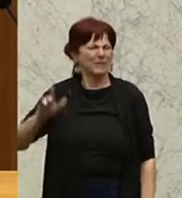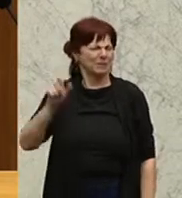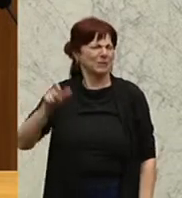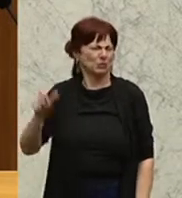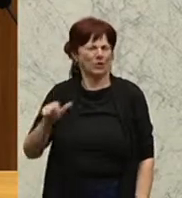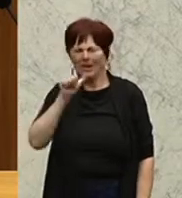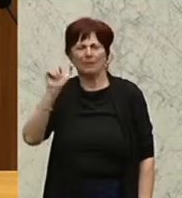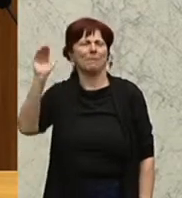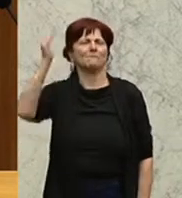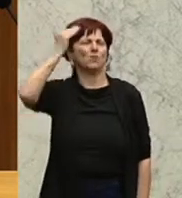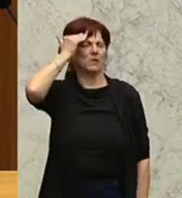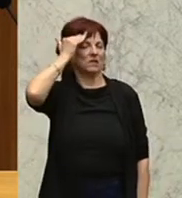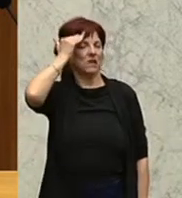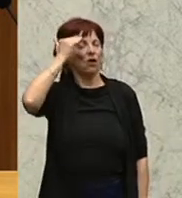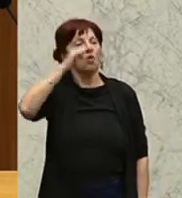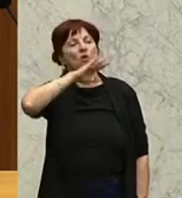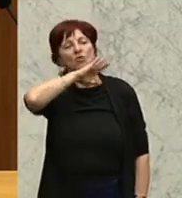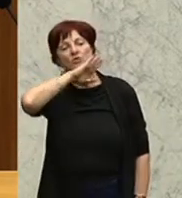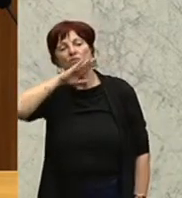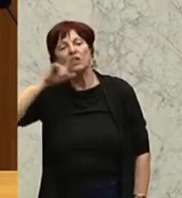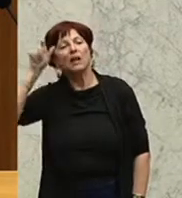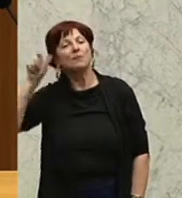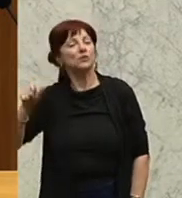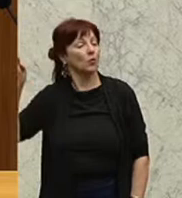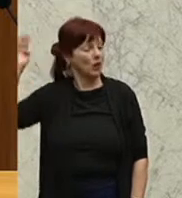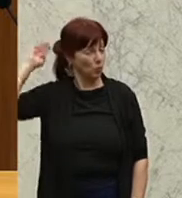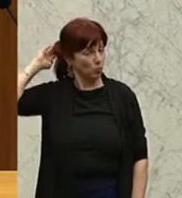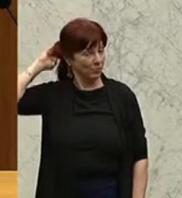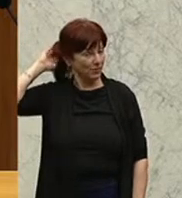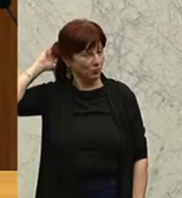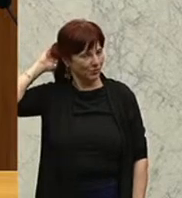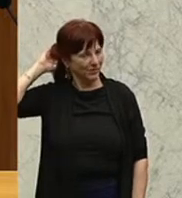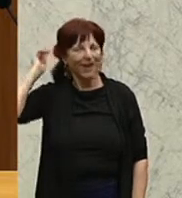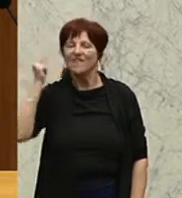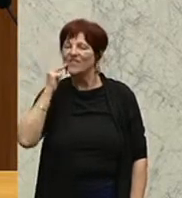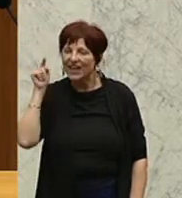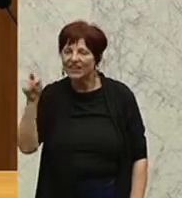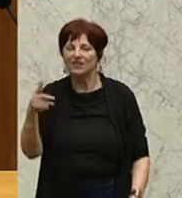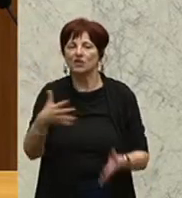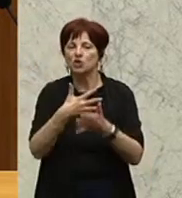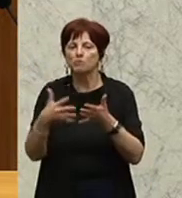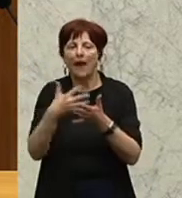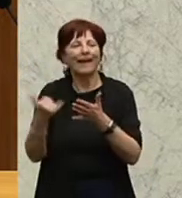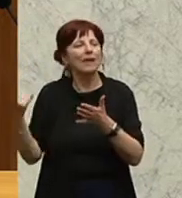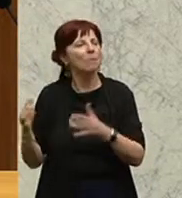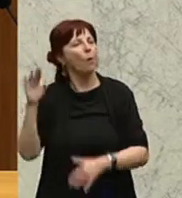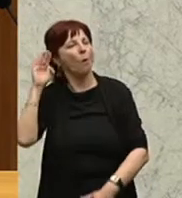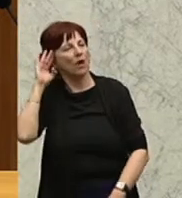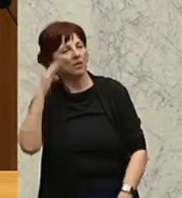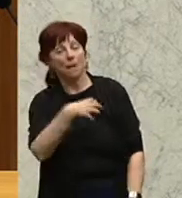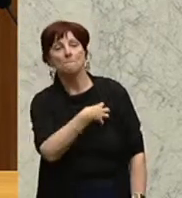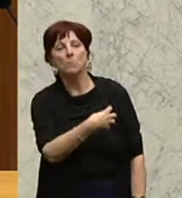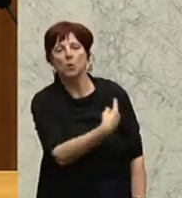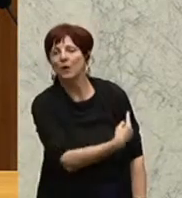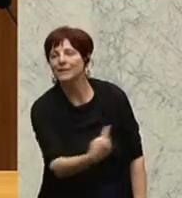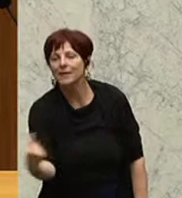und vor allem auch vielen unbewusst, die dieser Sprache ständig ausgesetzt sind, unsere Bürger und Bürgerinnen. Mit